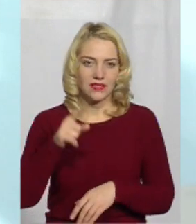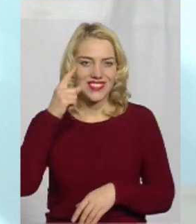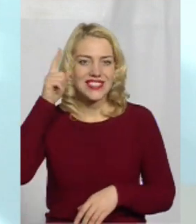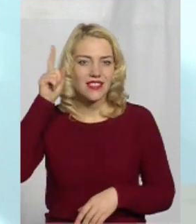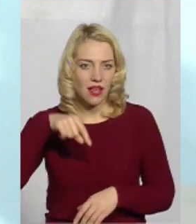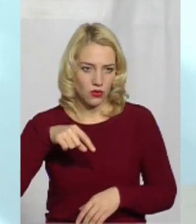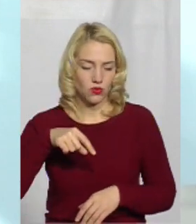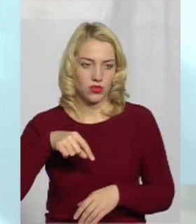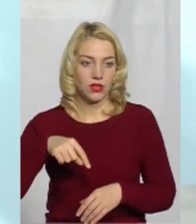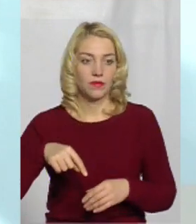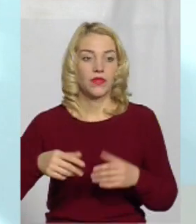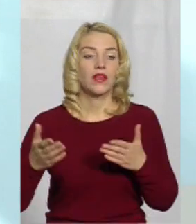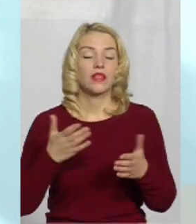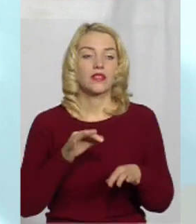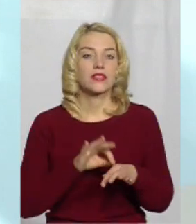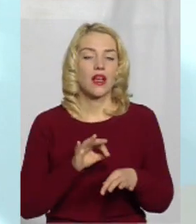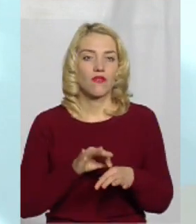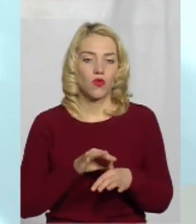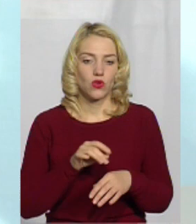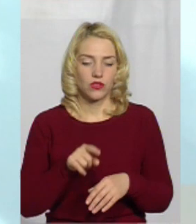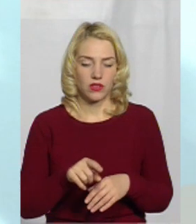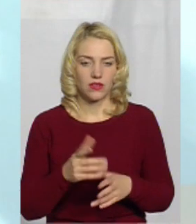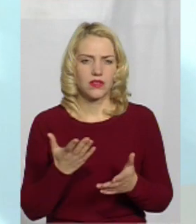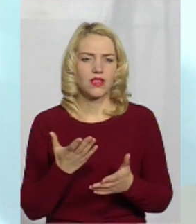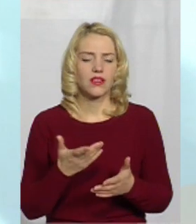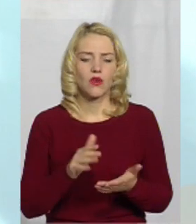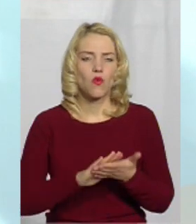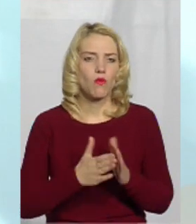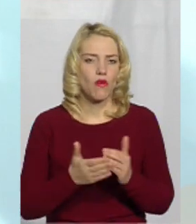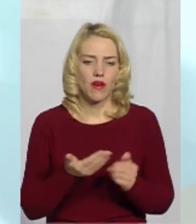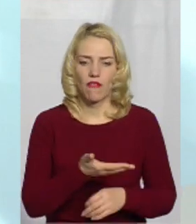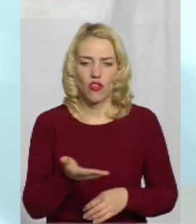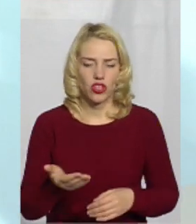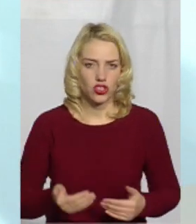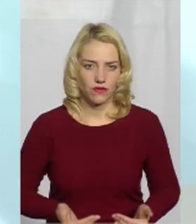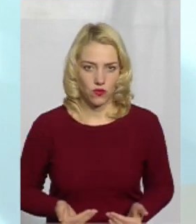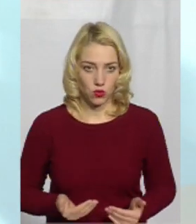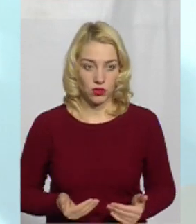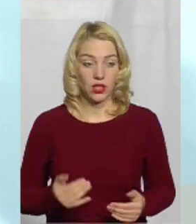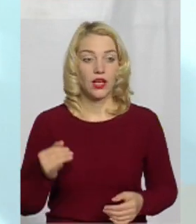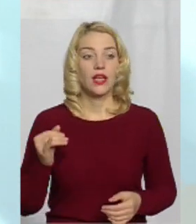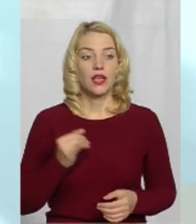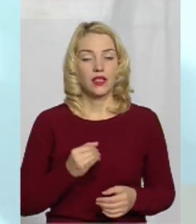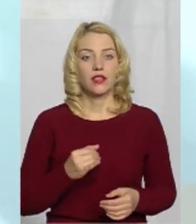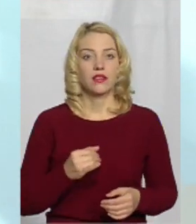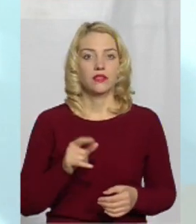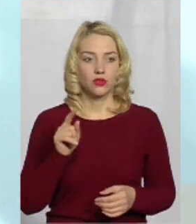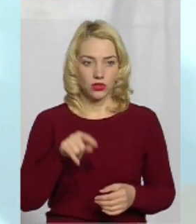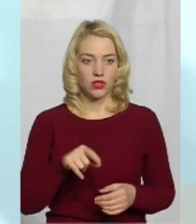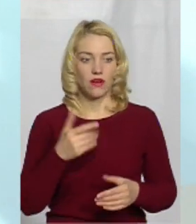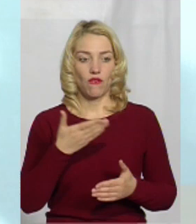які захворювання не хворіють, вони знають, в яких умовах вони живуть. І тоді вони